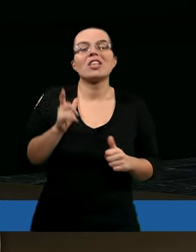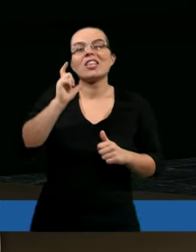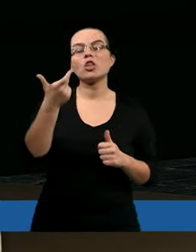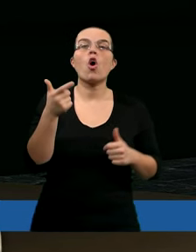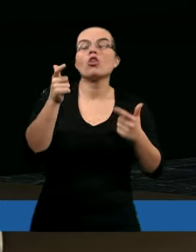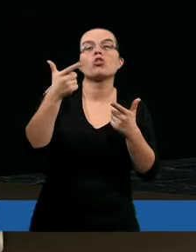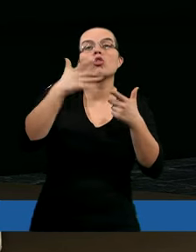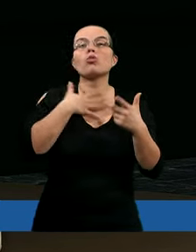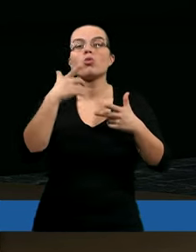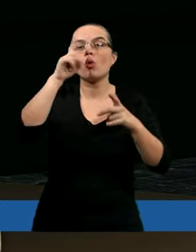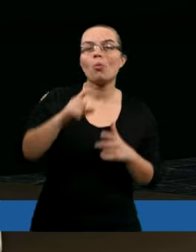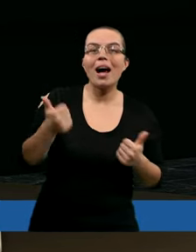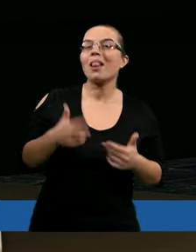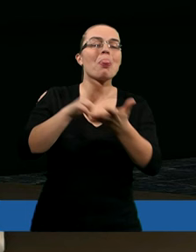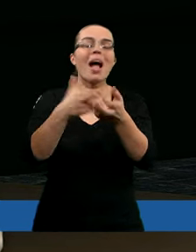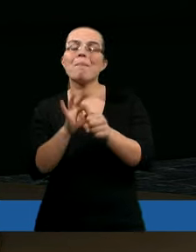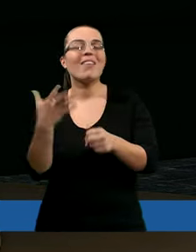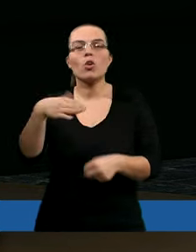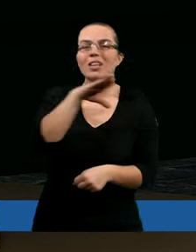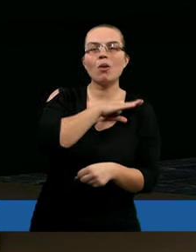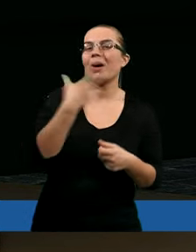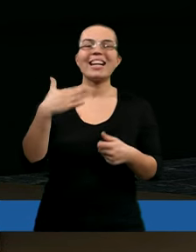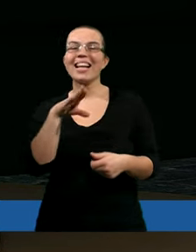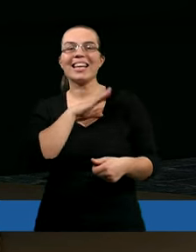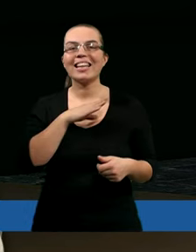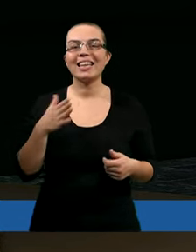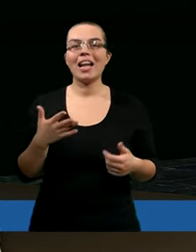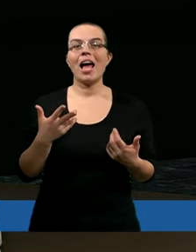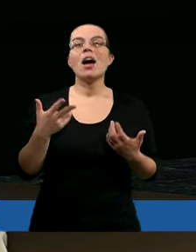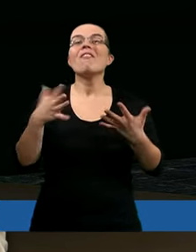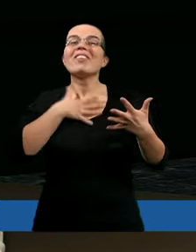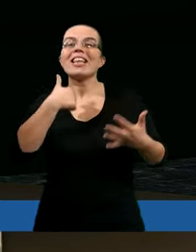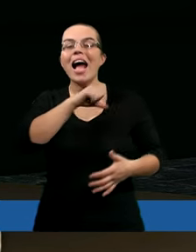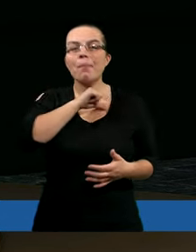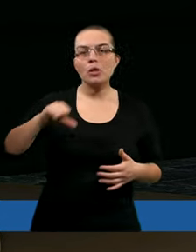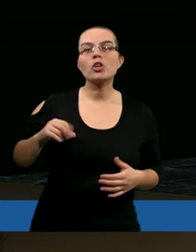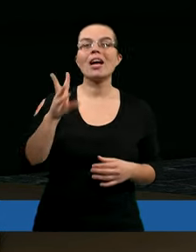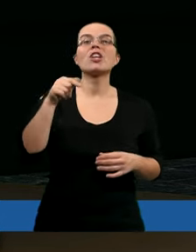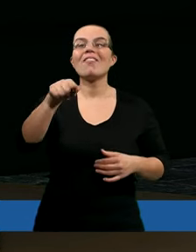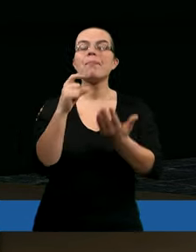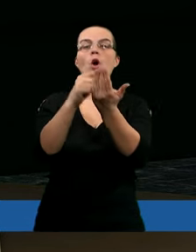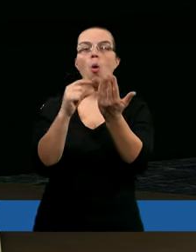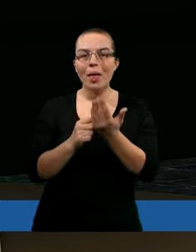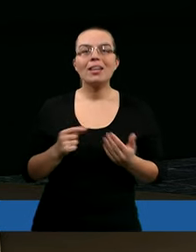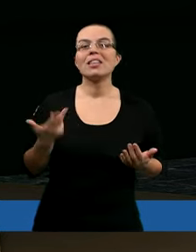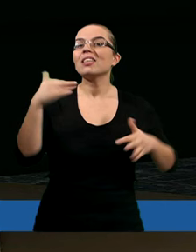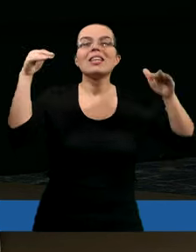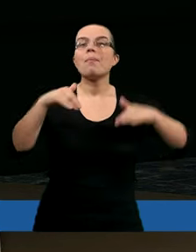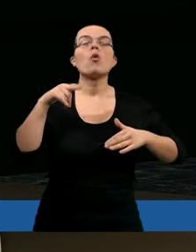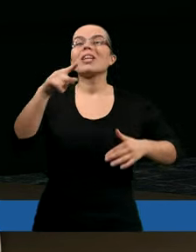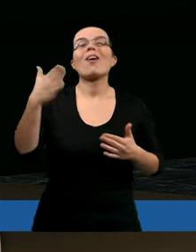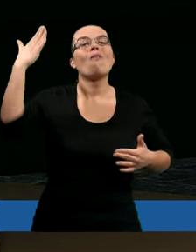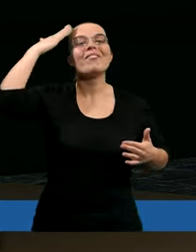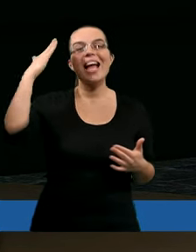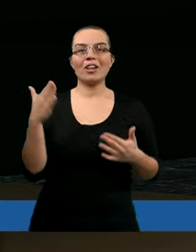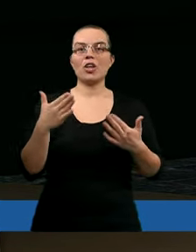jak coś tam się stanie. Na pewno nie umrę, na pewno nie zginę. Wydaje mi się, że jakby w tym kontekście nie możemy tego